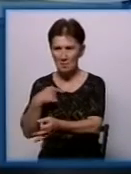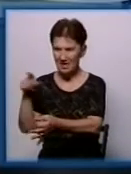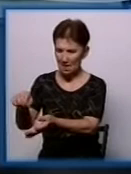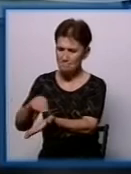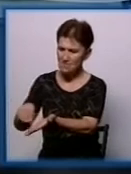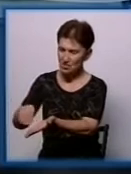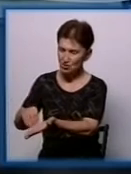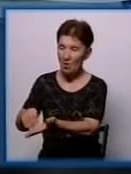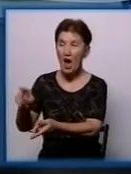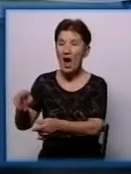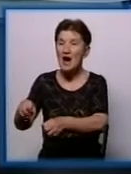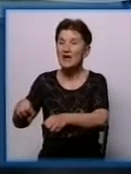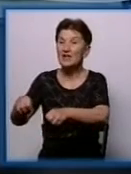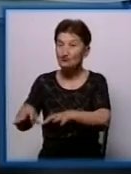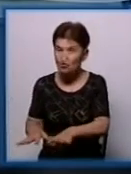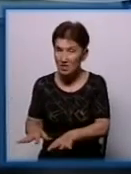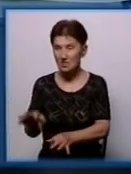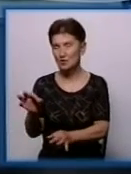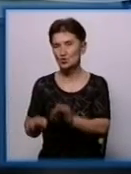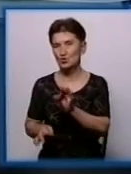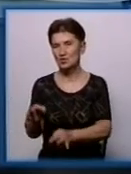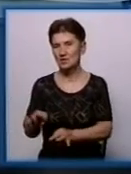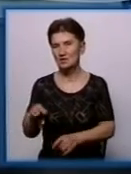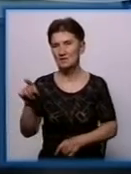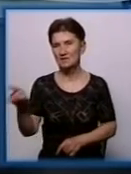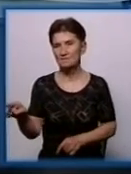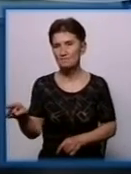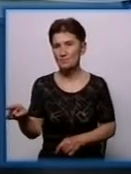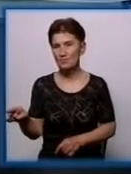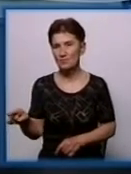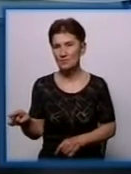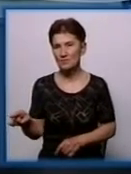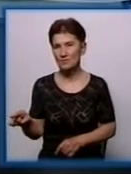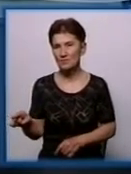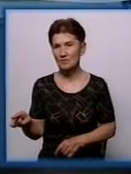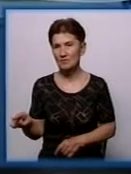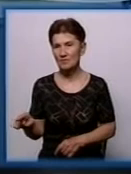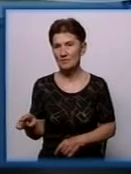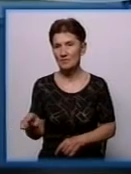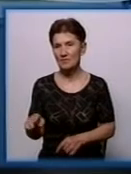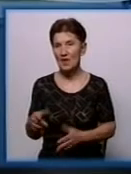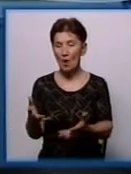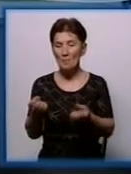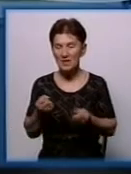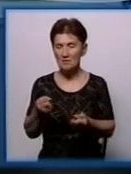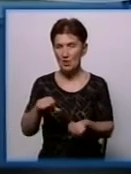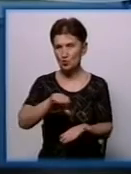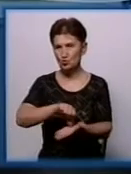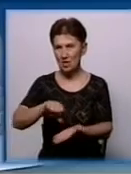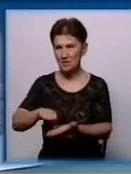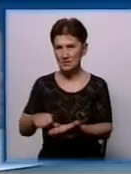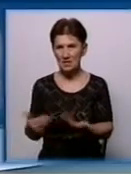вже суд. Приймає участь наша сторона, приймає участь сторона власників об'єктів. І